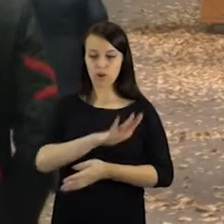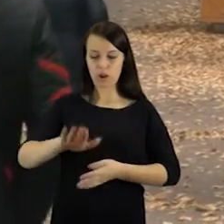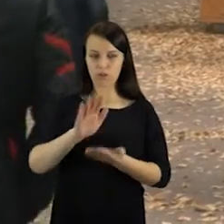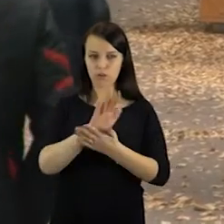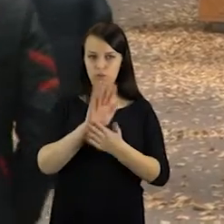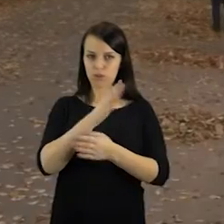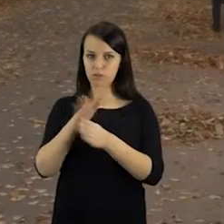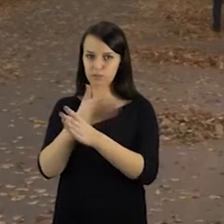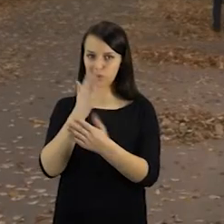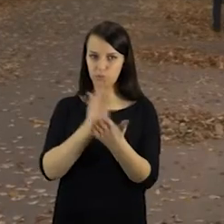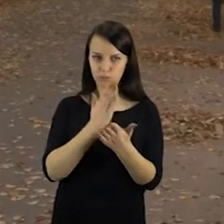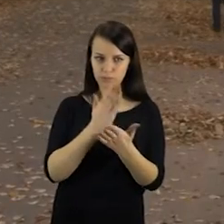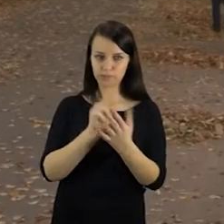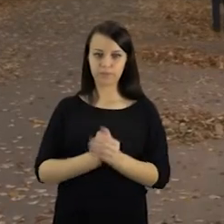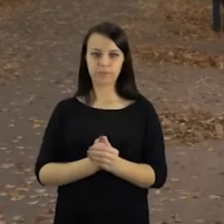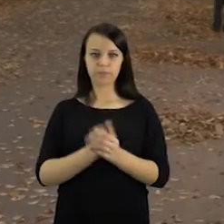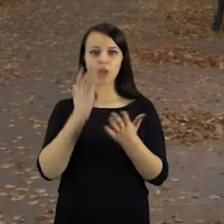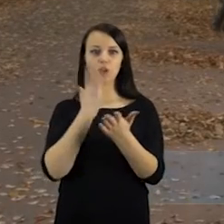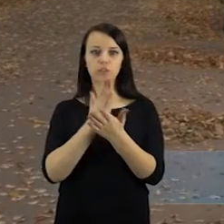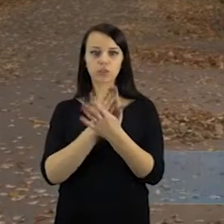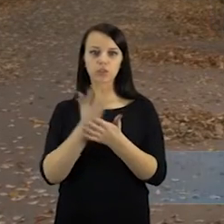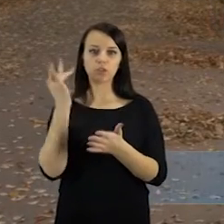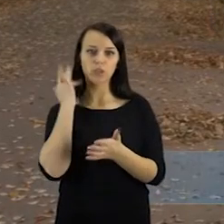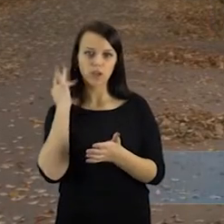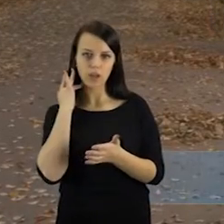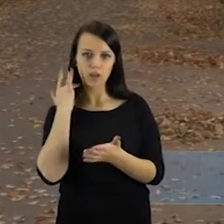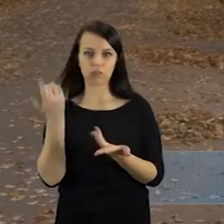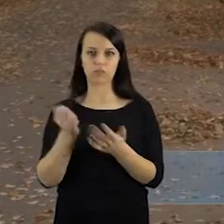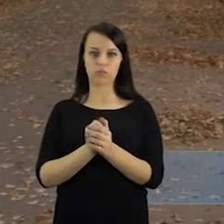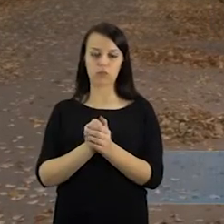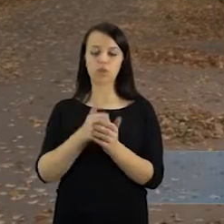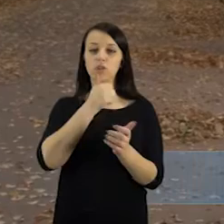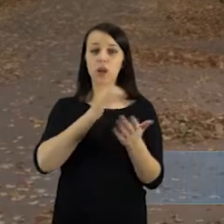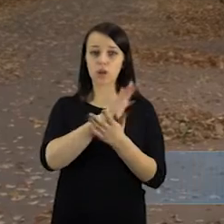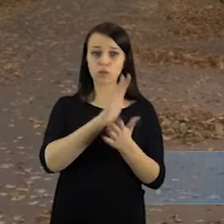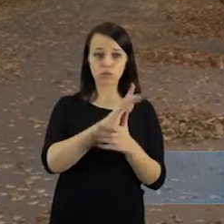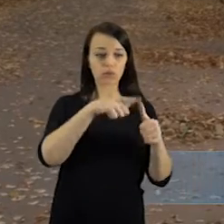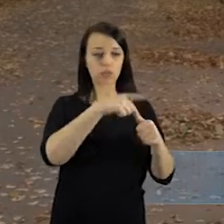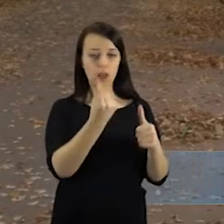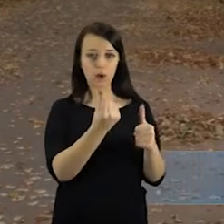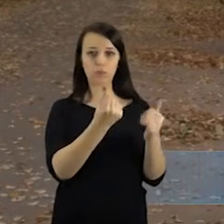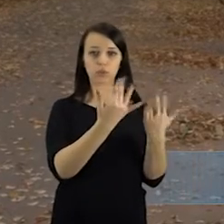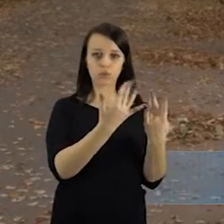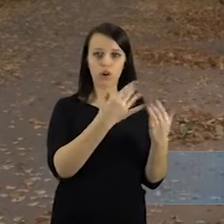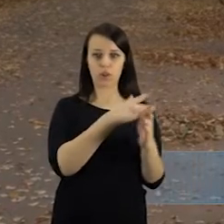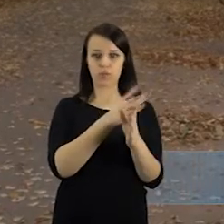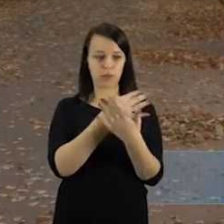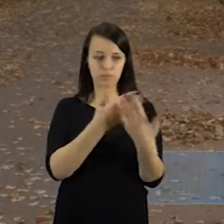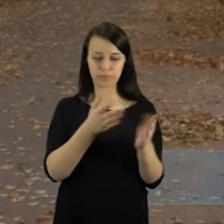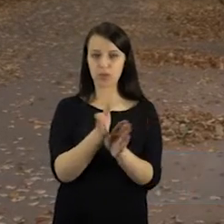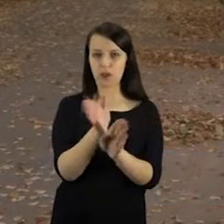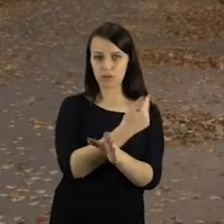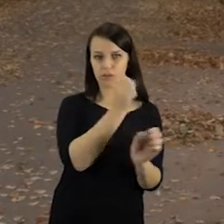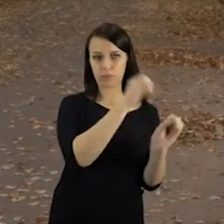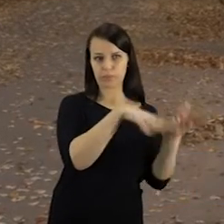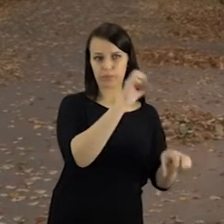teritorijose. Tai yra kaip reikalavimas aplinkos sauginis, kad būtų atskirtos žaliosios atliekos iš bendro atliekų strauto. Taip